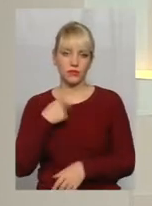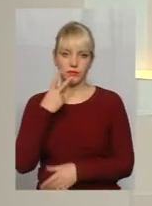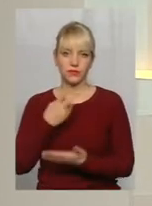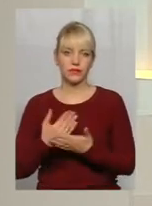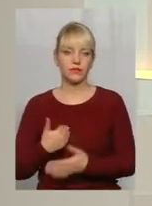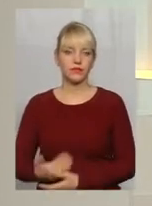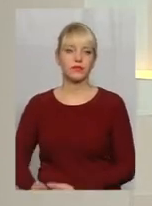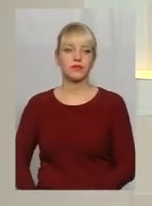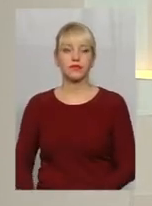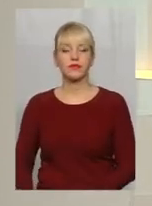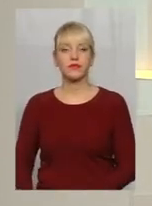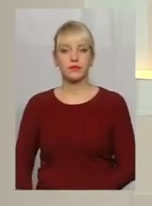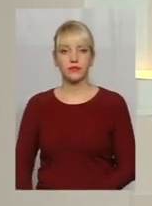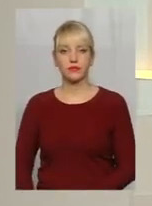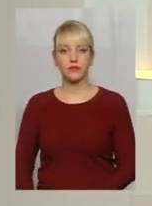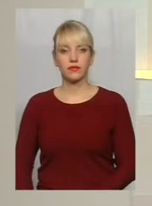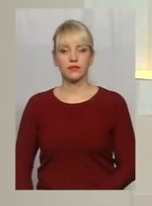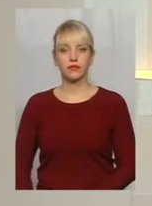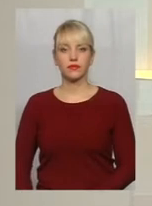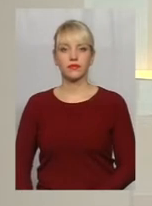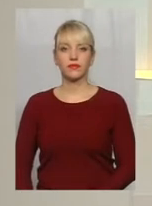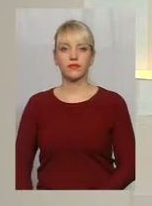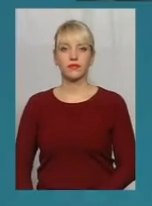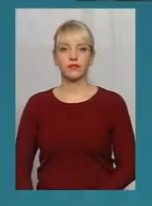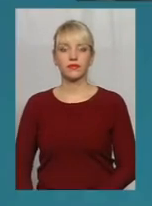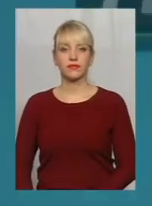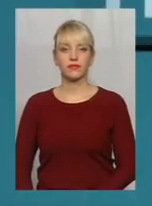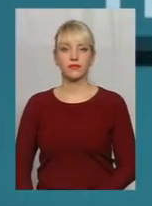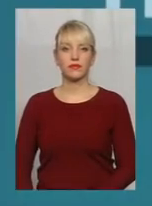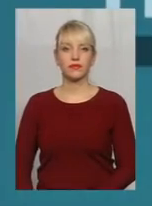режисарів вивести нам на екран це відео і після чого повернемося у студію.